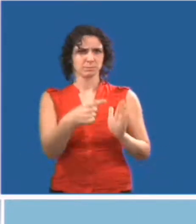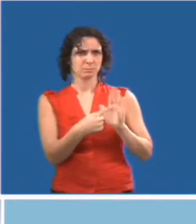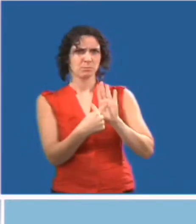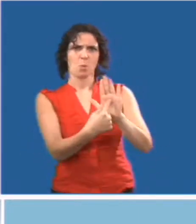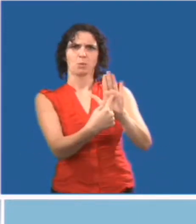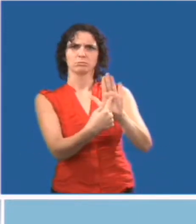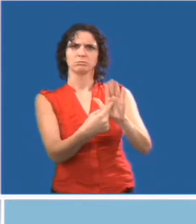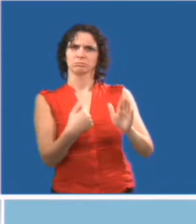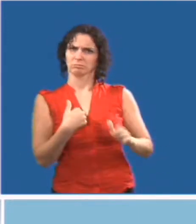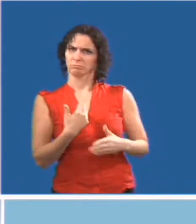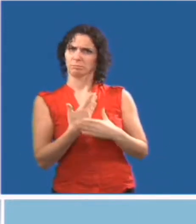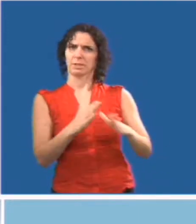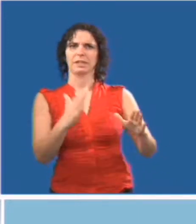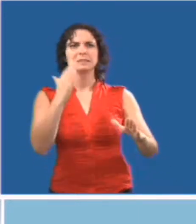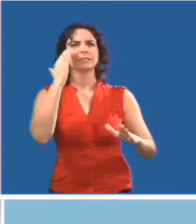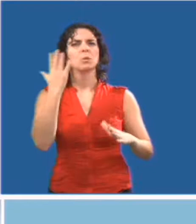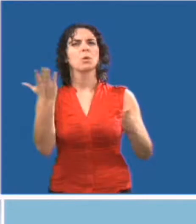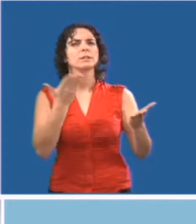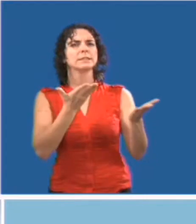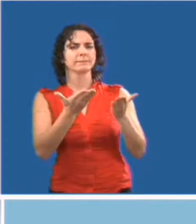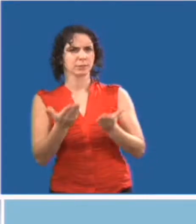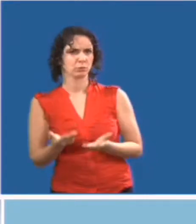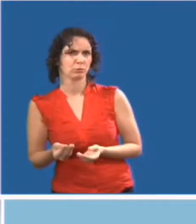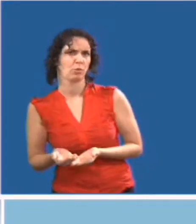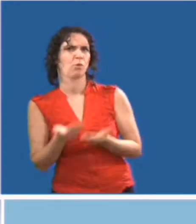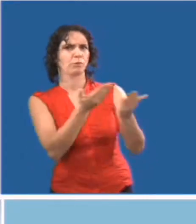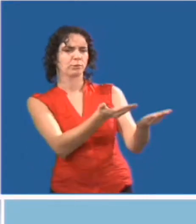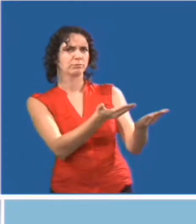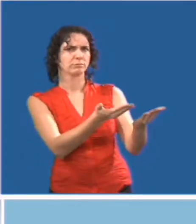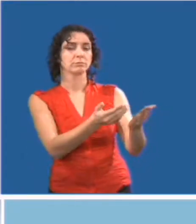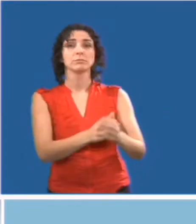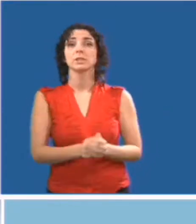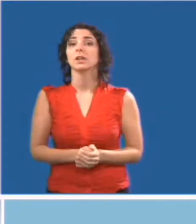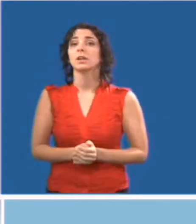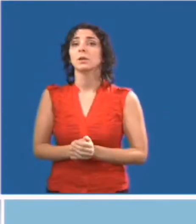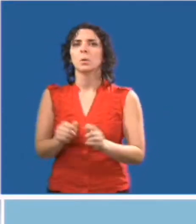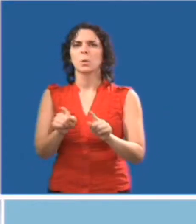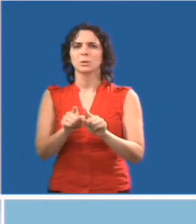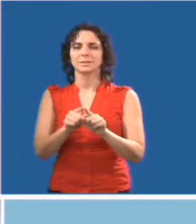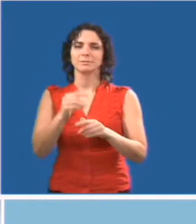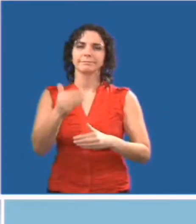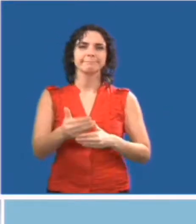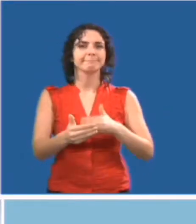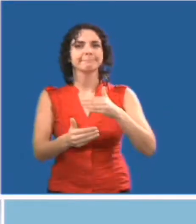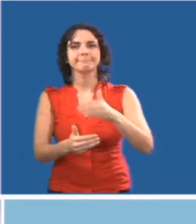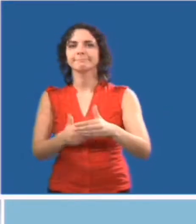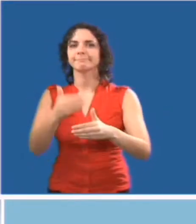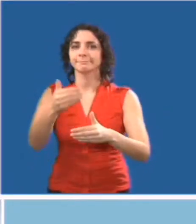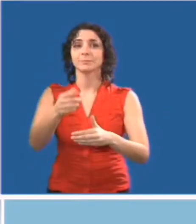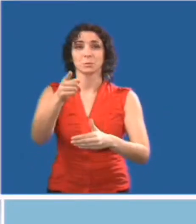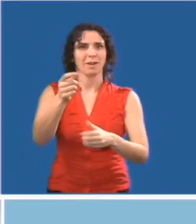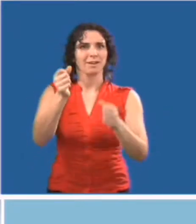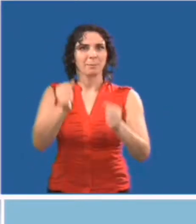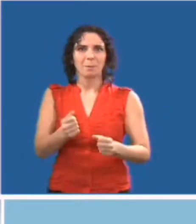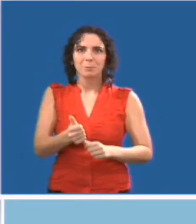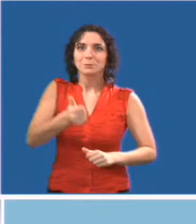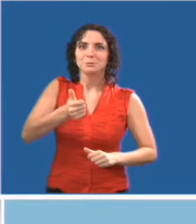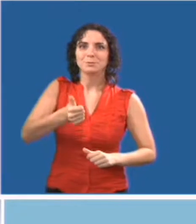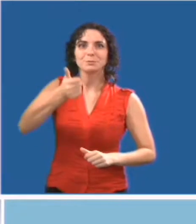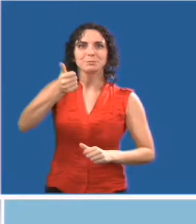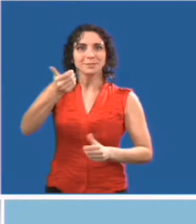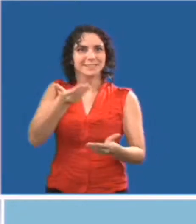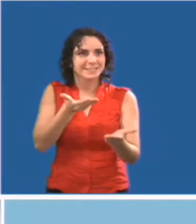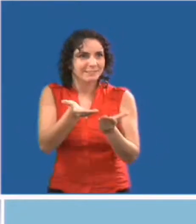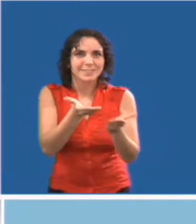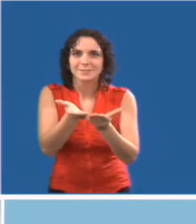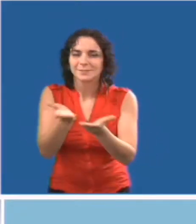plus inclusive. Ainsi, vous serez en mesure de répondre aux besoins d'un nombre grandissant de